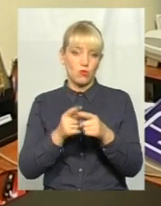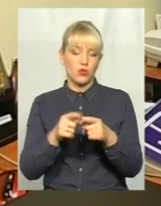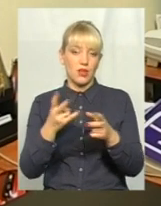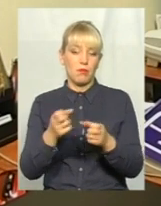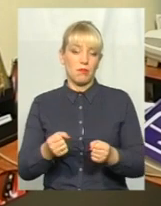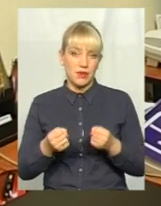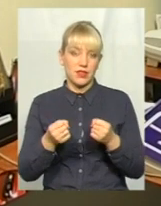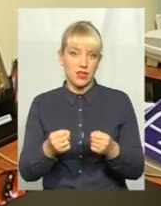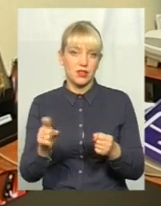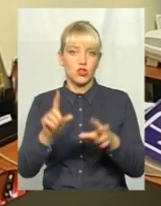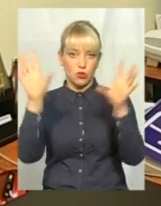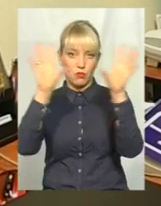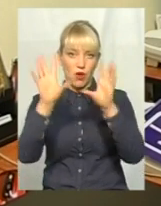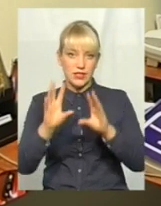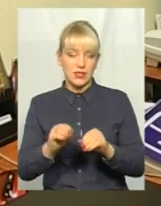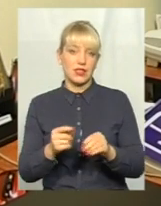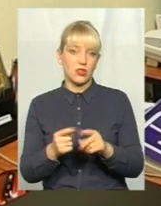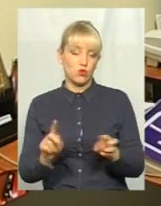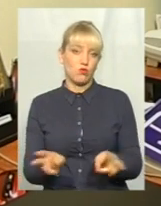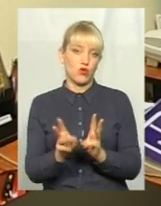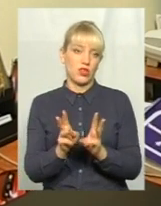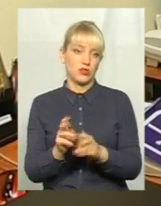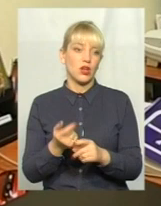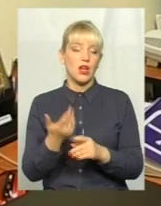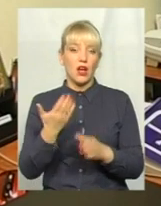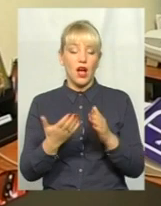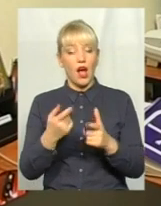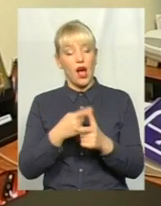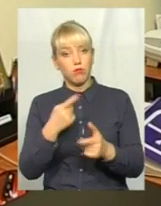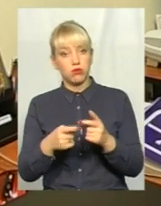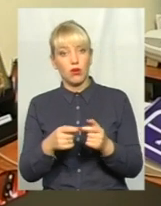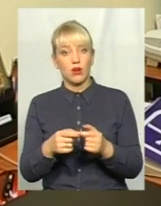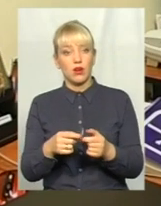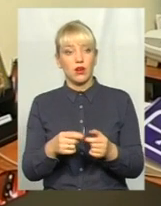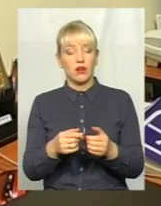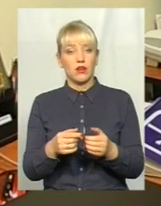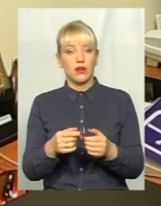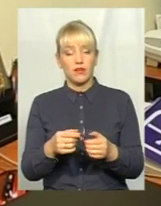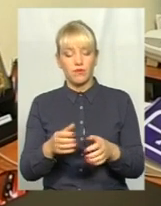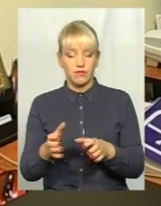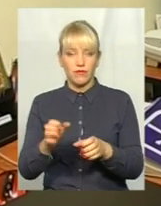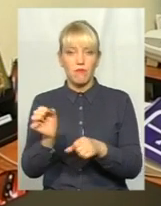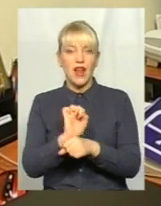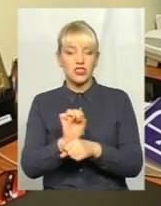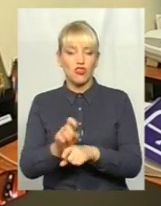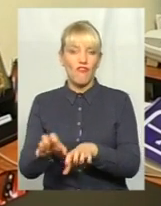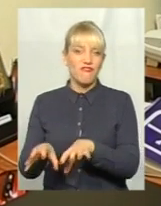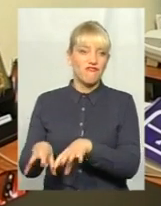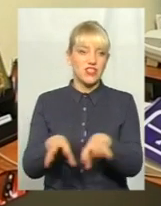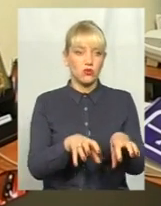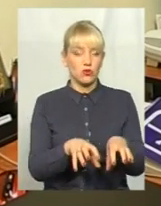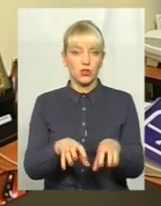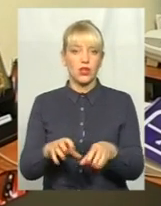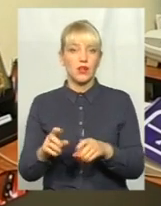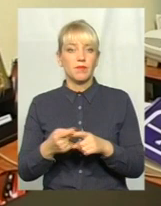щоб погасити пожежу. Якщо автомобілі не будуть, він мусить їх або відбуксувати, або відсунути, тобто, ну, не виключається,